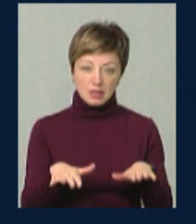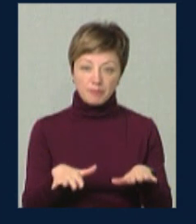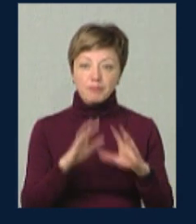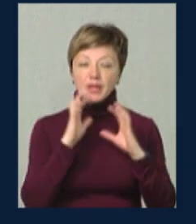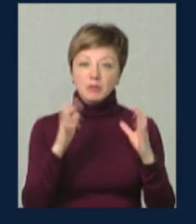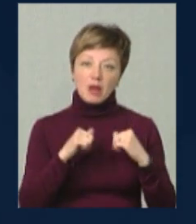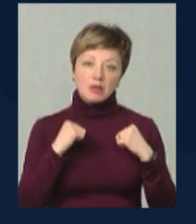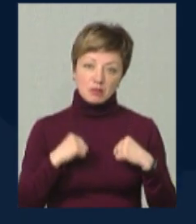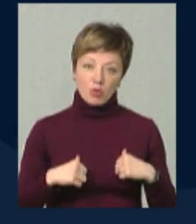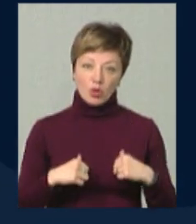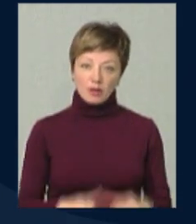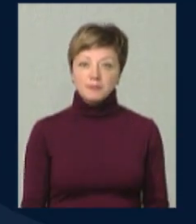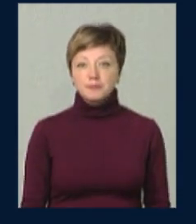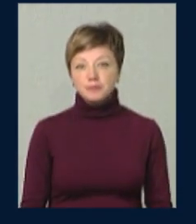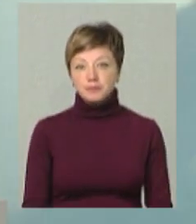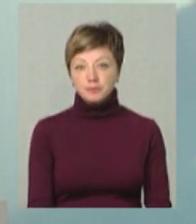Зберігайте спокій.